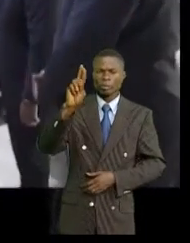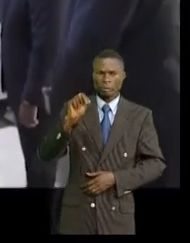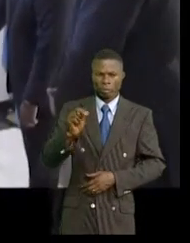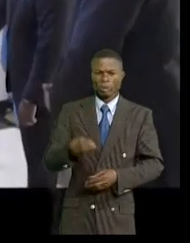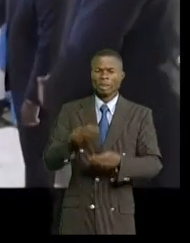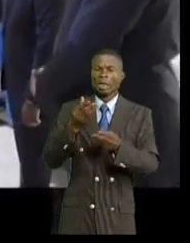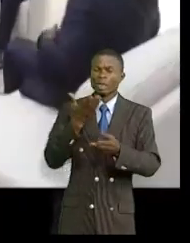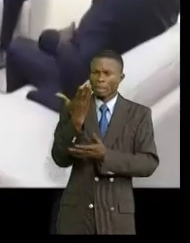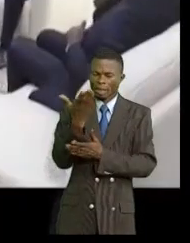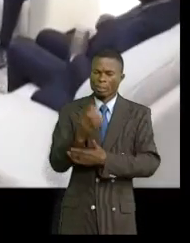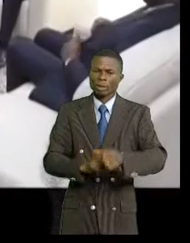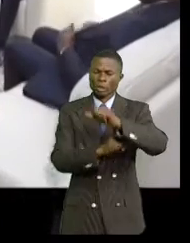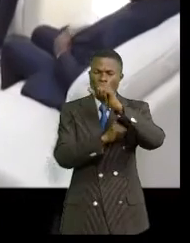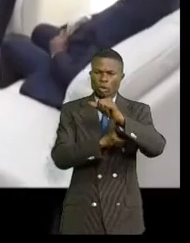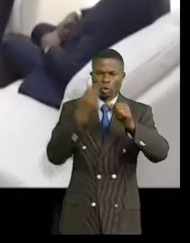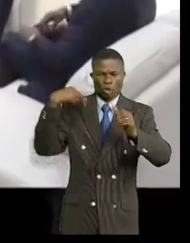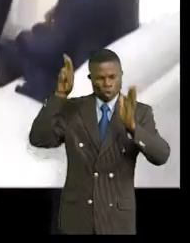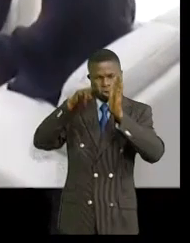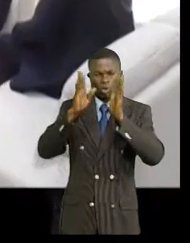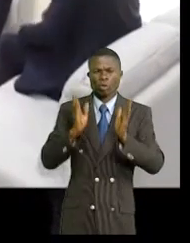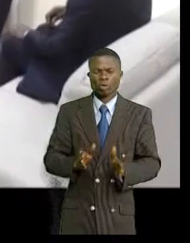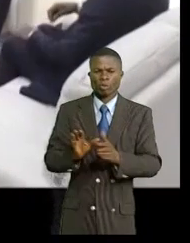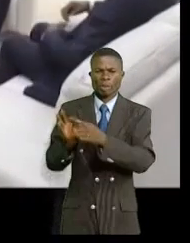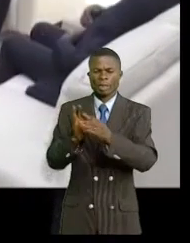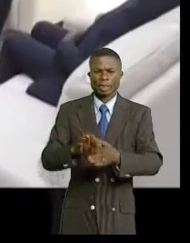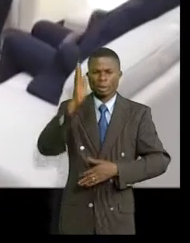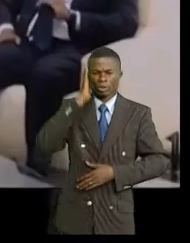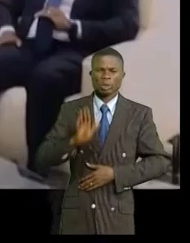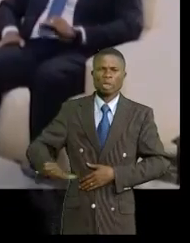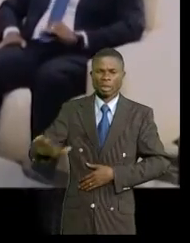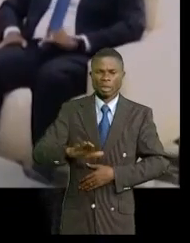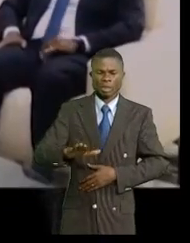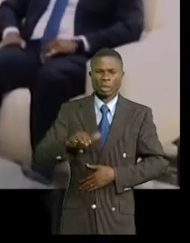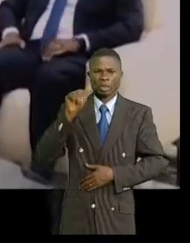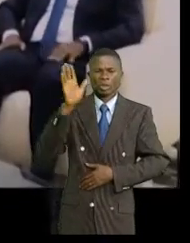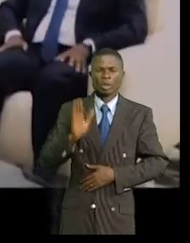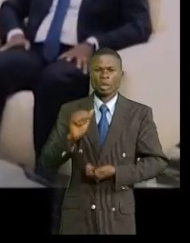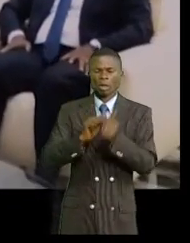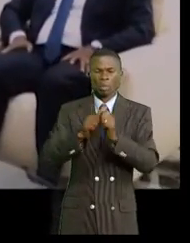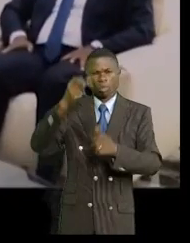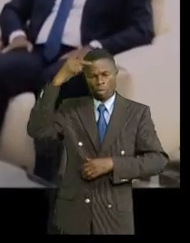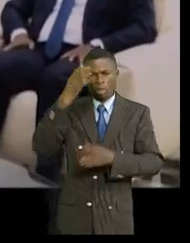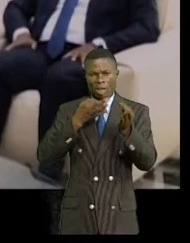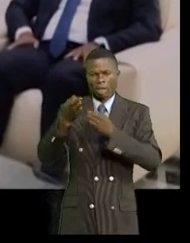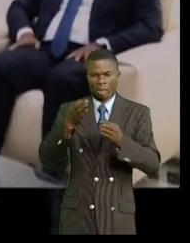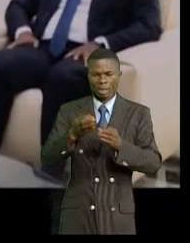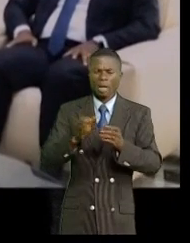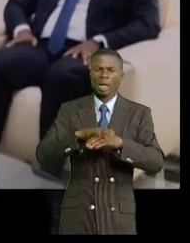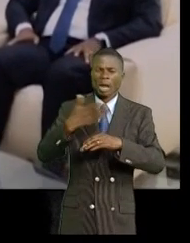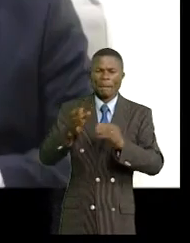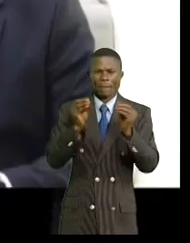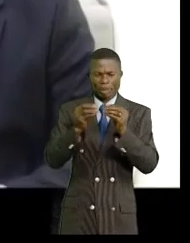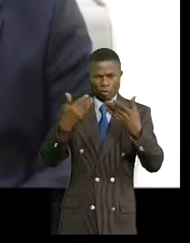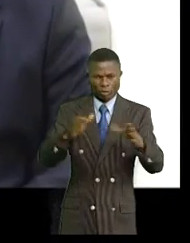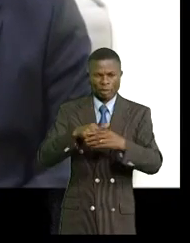son soutien au gouvernement de l'Union sacrée de la Nation, son directeur de la Division des Affaires Politiques l'a dit, au sortir de l'audience qui lui a